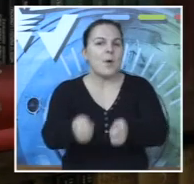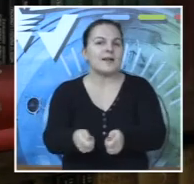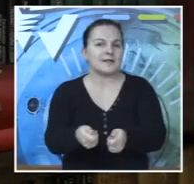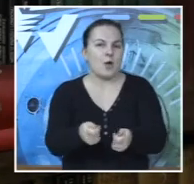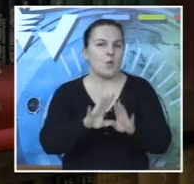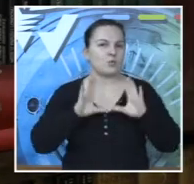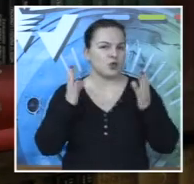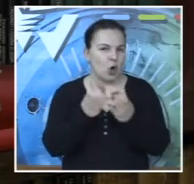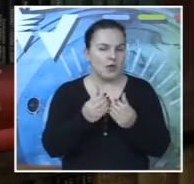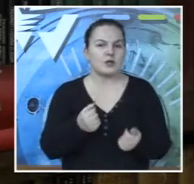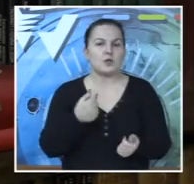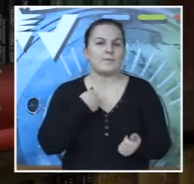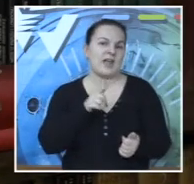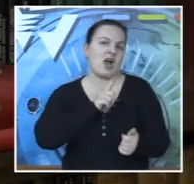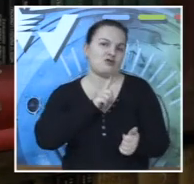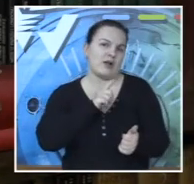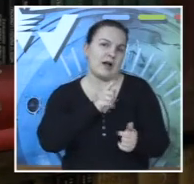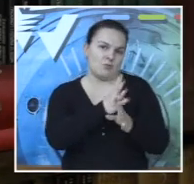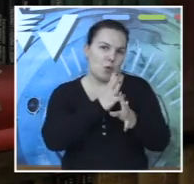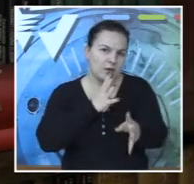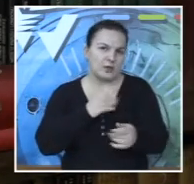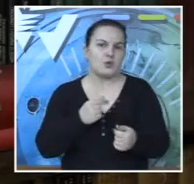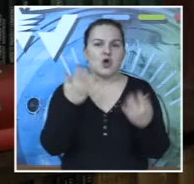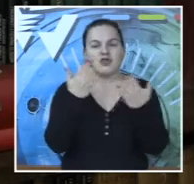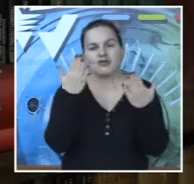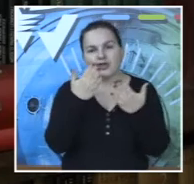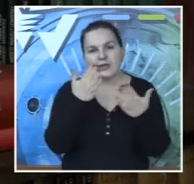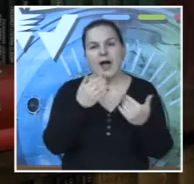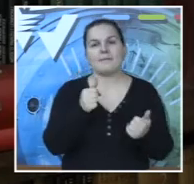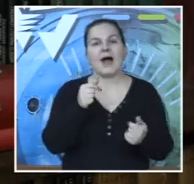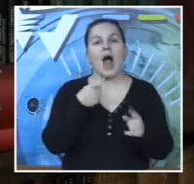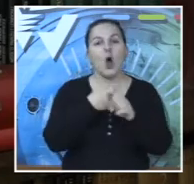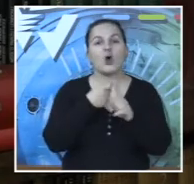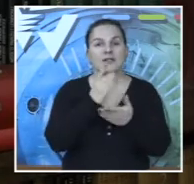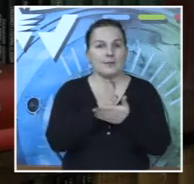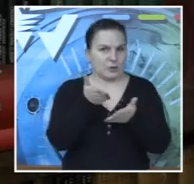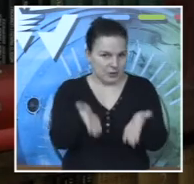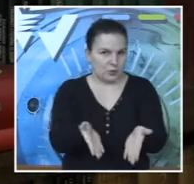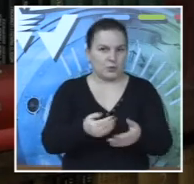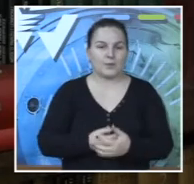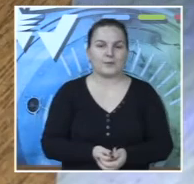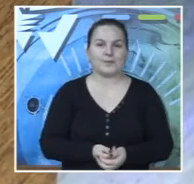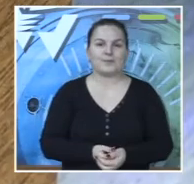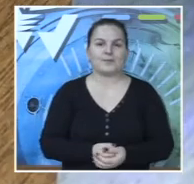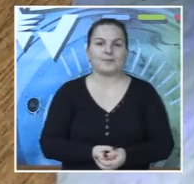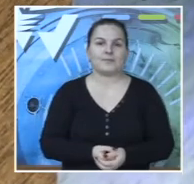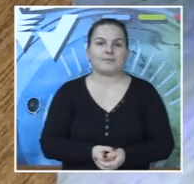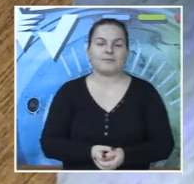unesu u prečkolsko, ja ostanem u holu, čitam knjige, čekam, on bude unutra.